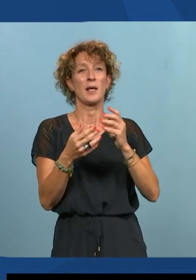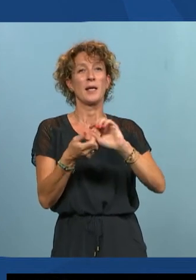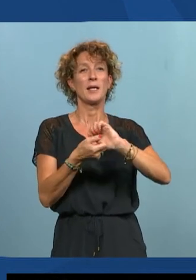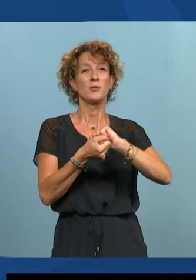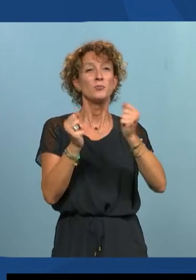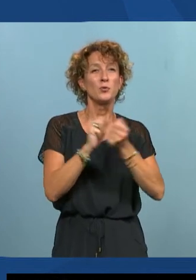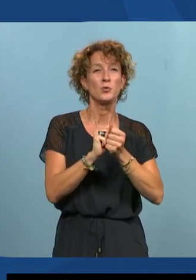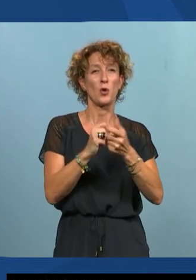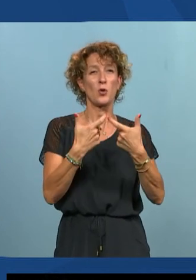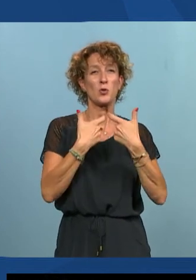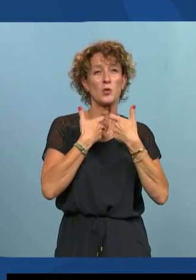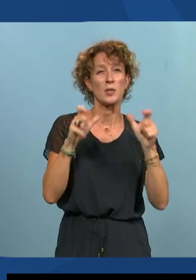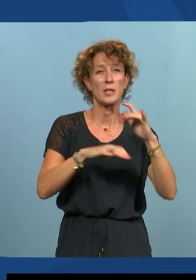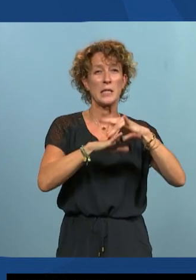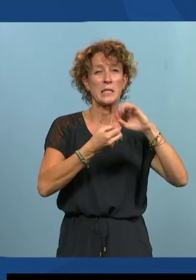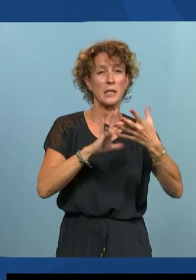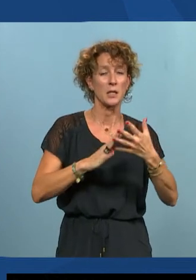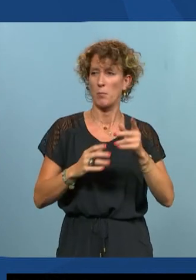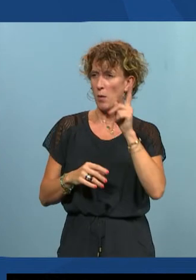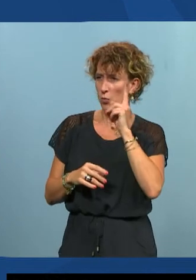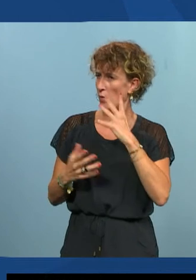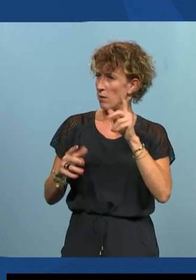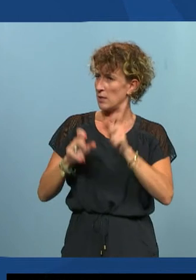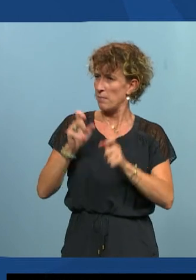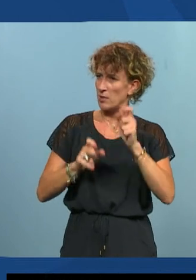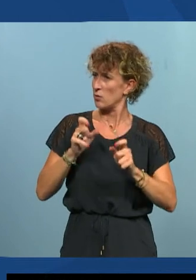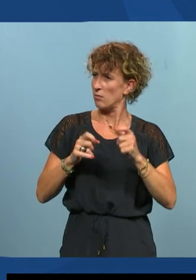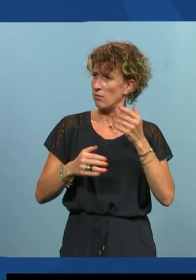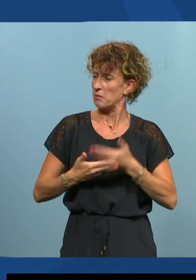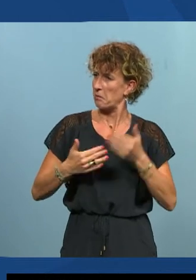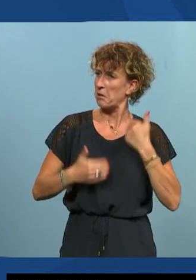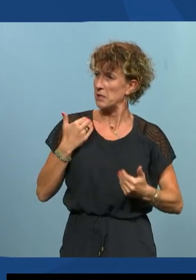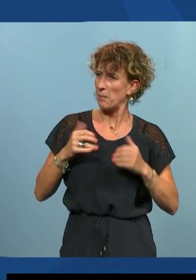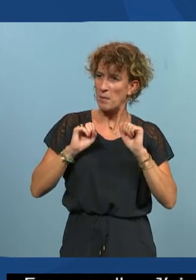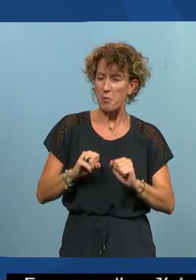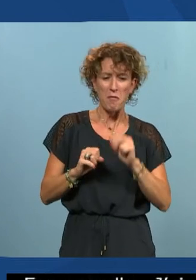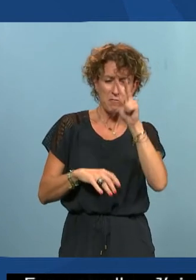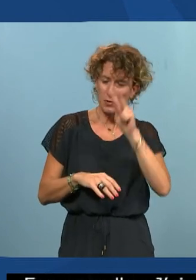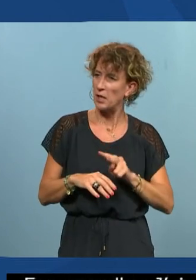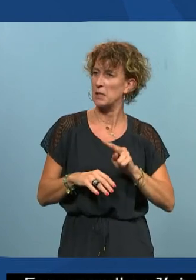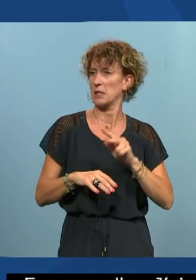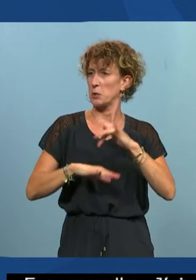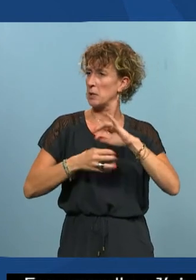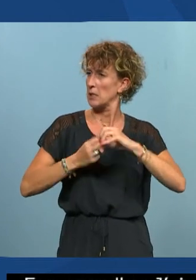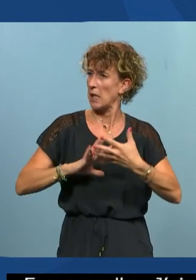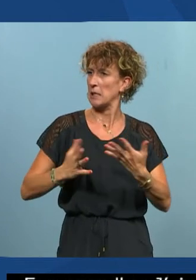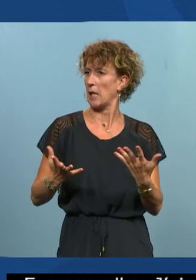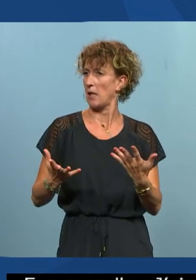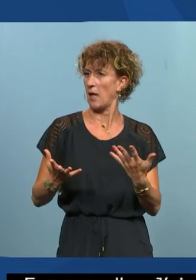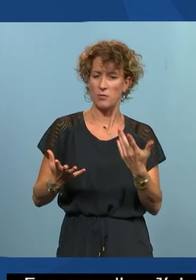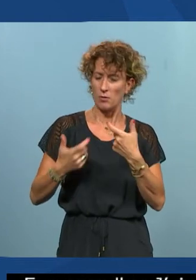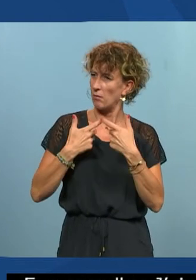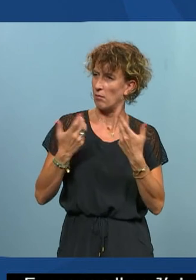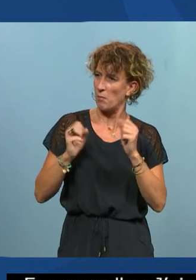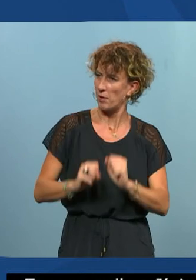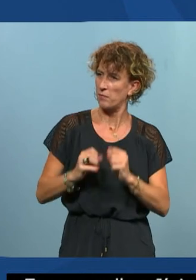ça ne vient pas à l'esprit que les personnes handicapées peuvent naviguer sur Internet que les sites Internet ne leur sont pas accessibles